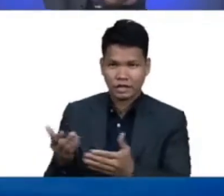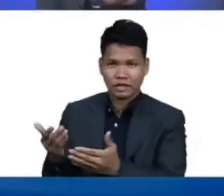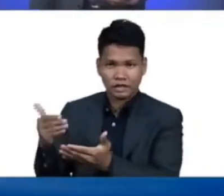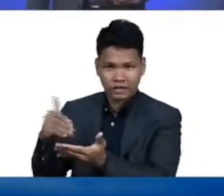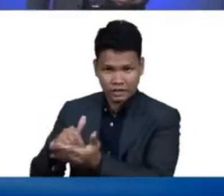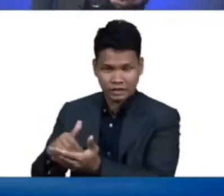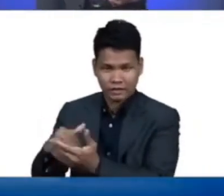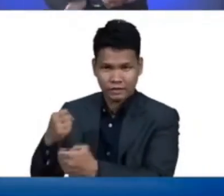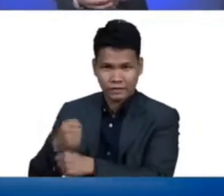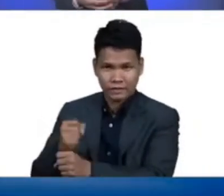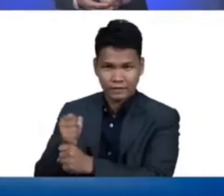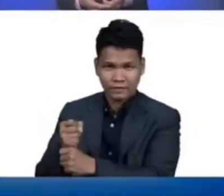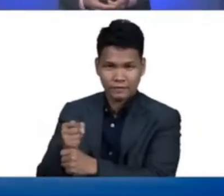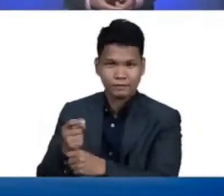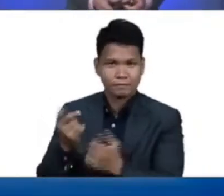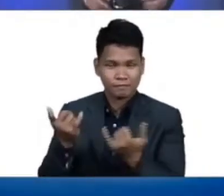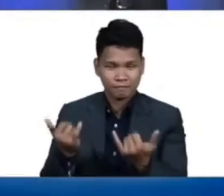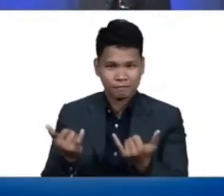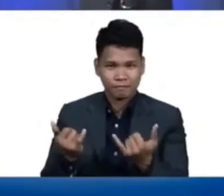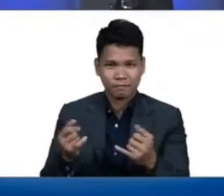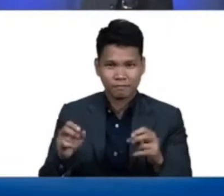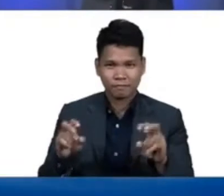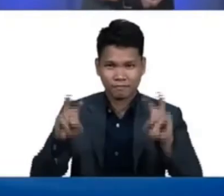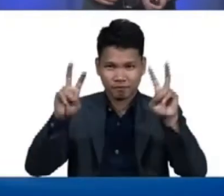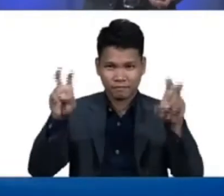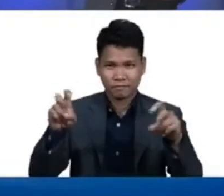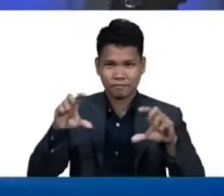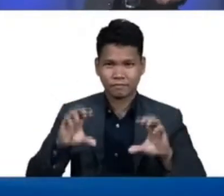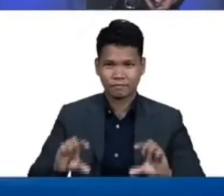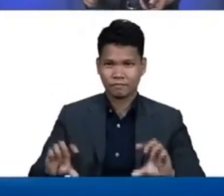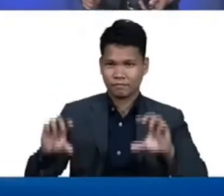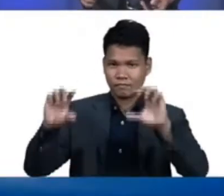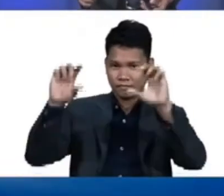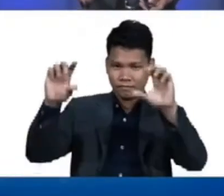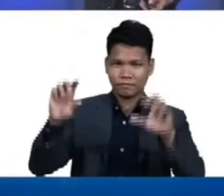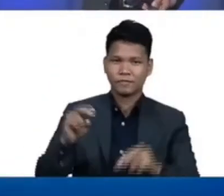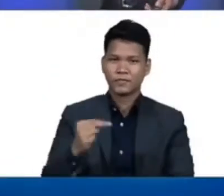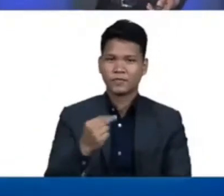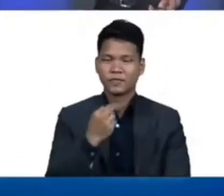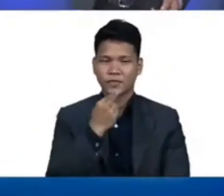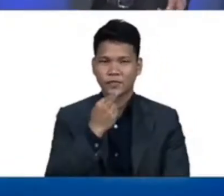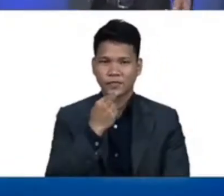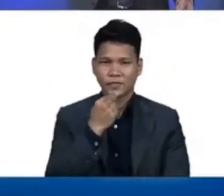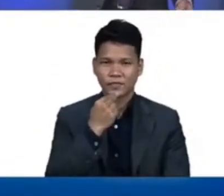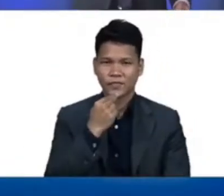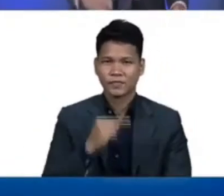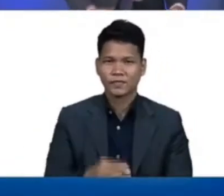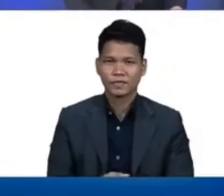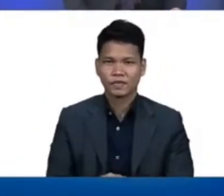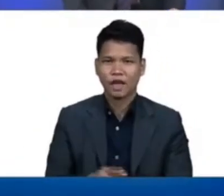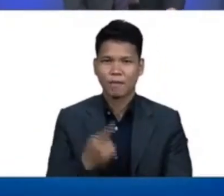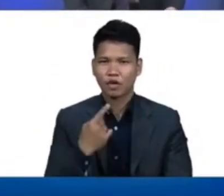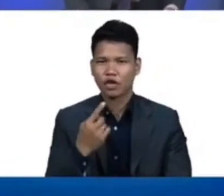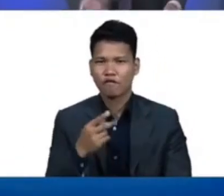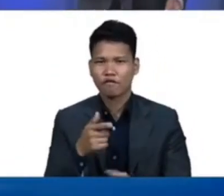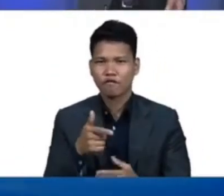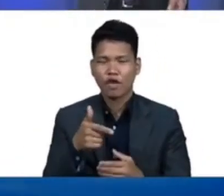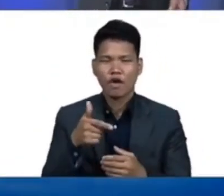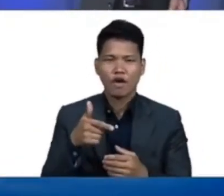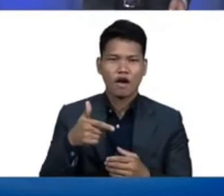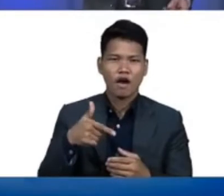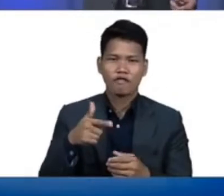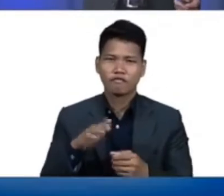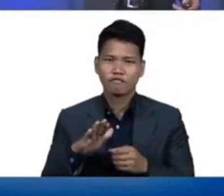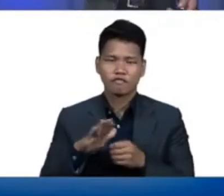ngayong gabi, pag-aaralan po natin tungkol sa nutrisyon. It's all about the fuel of